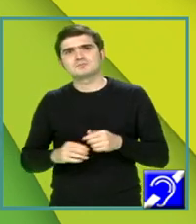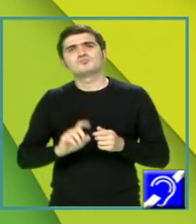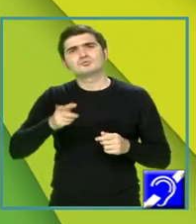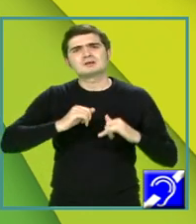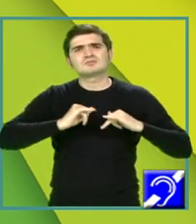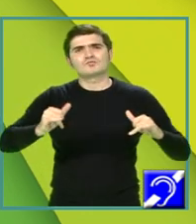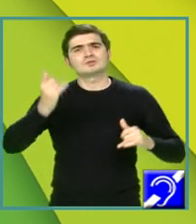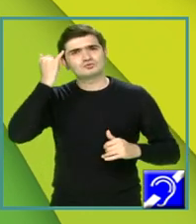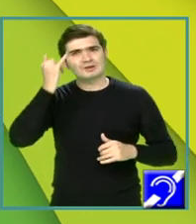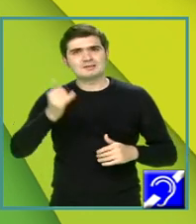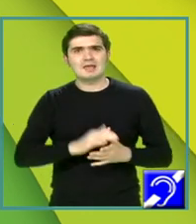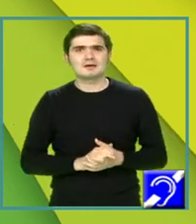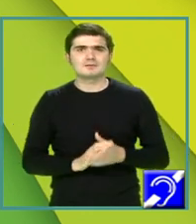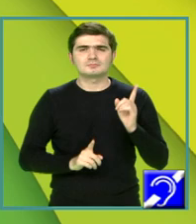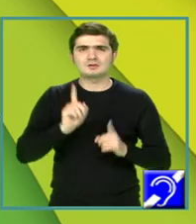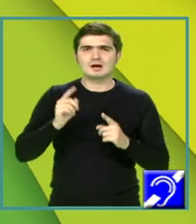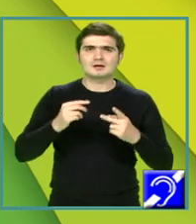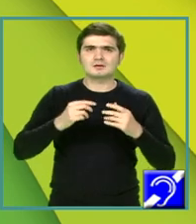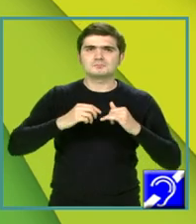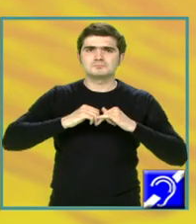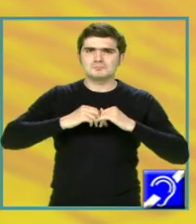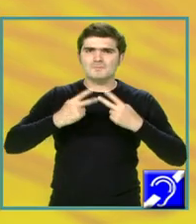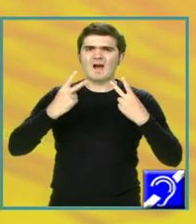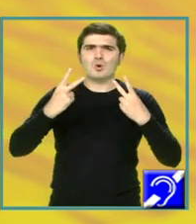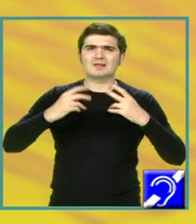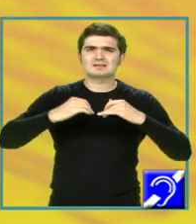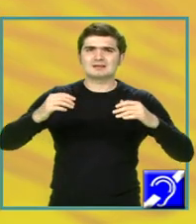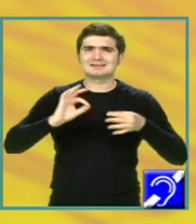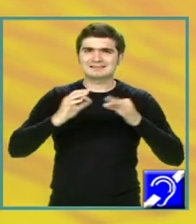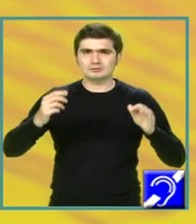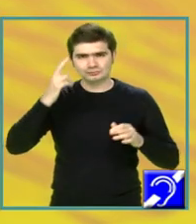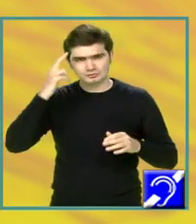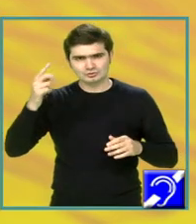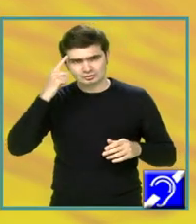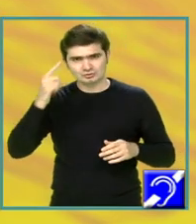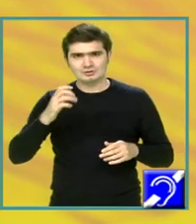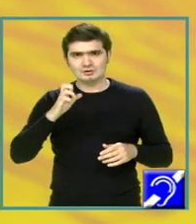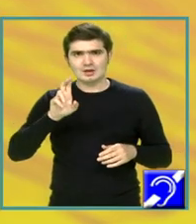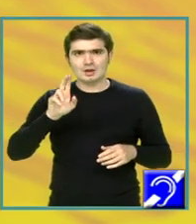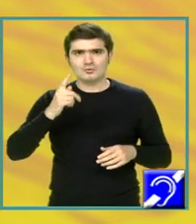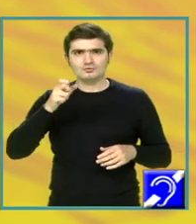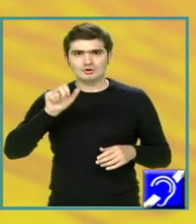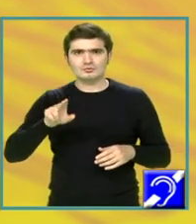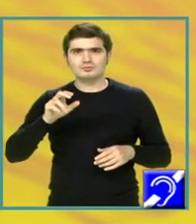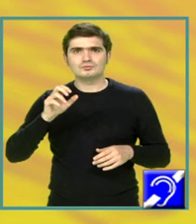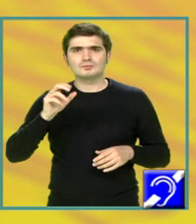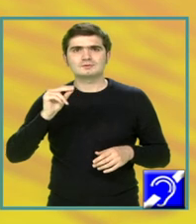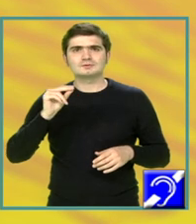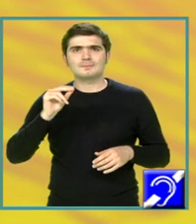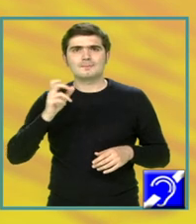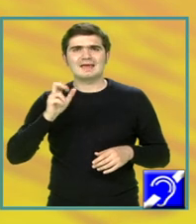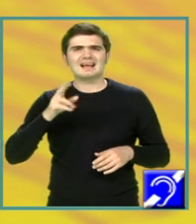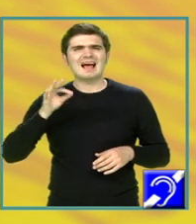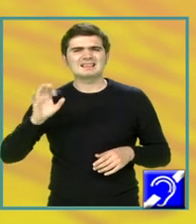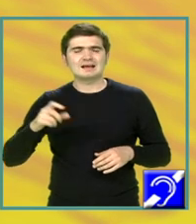exemplu, valorificând textul, știți foarte bine, Eugeniu Speranția este ului de faptul că magistrul, cum îl